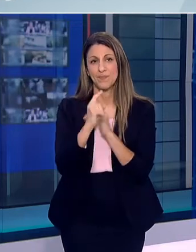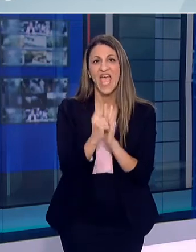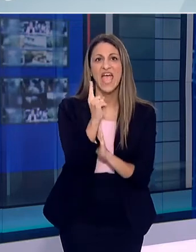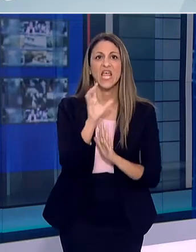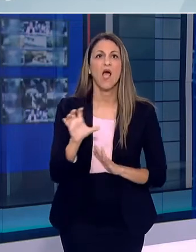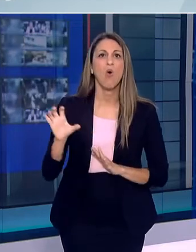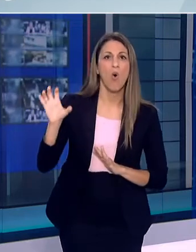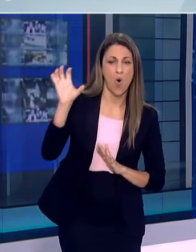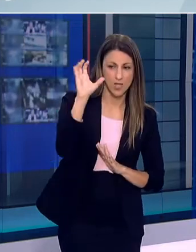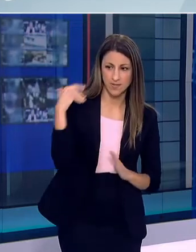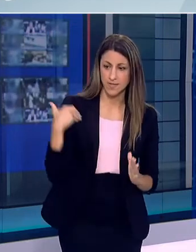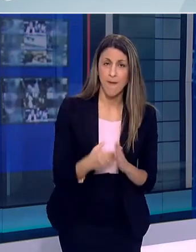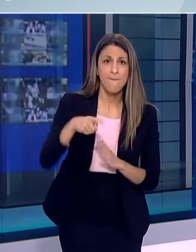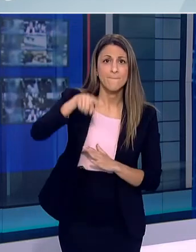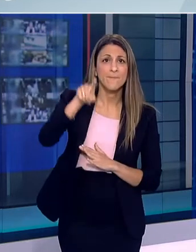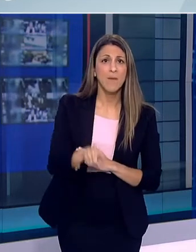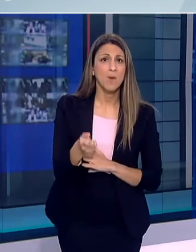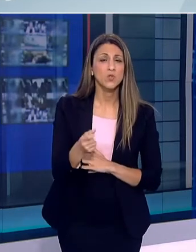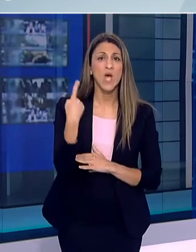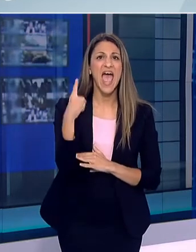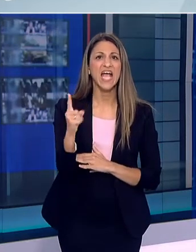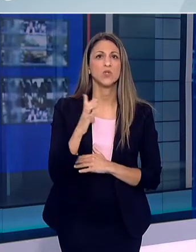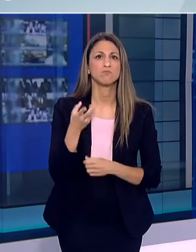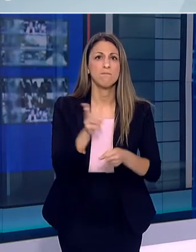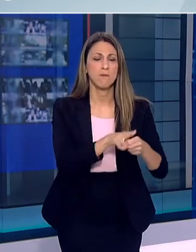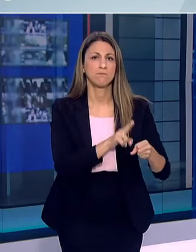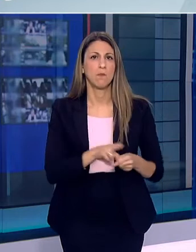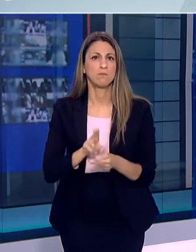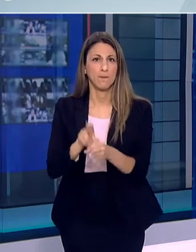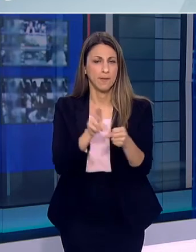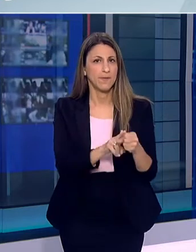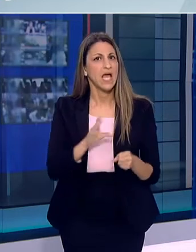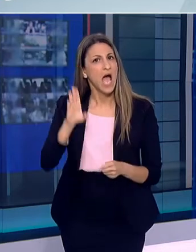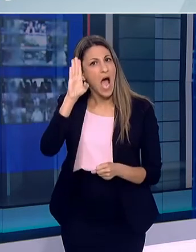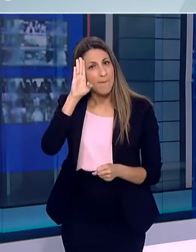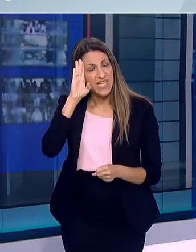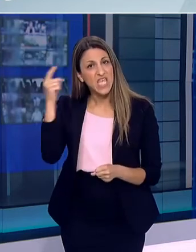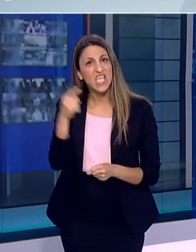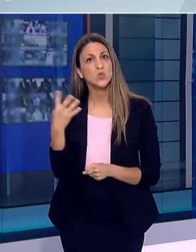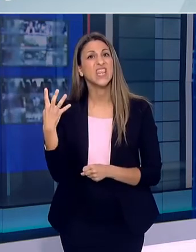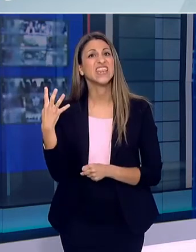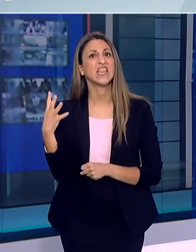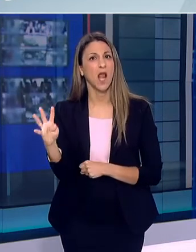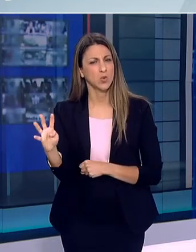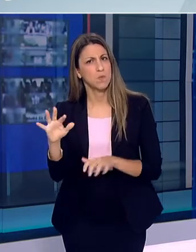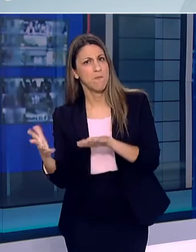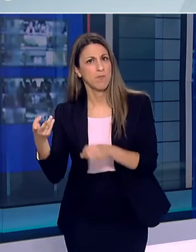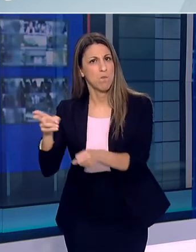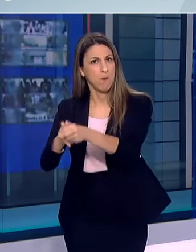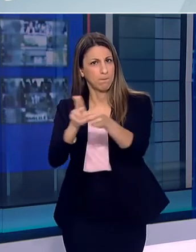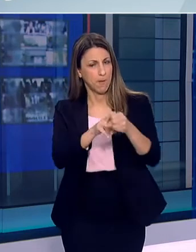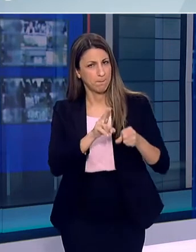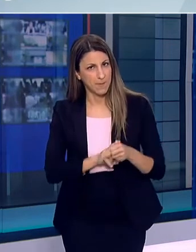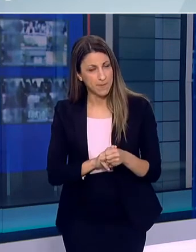χώρες κατέγραψαν το τελευταίο 24ωρο περισσότερες από 100 θανάτους. Οι ΗΠΑ, 1.400 περίπου θανάτους.